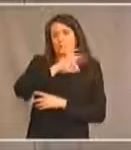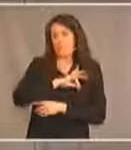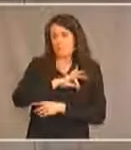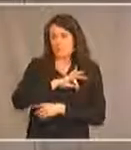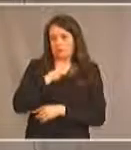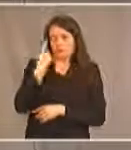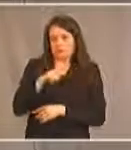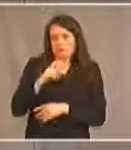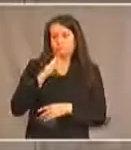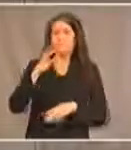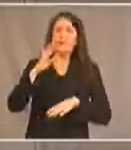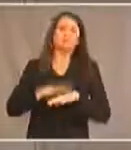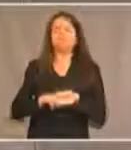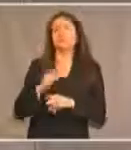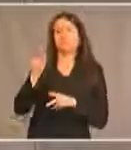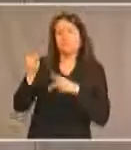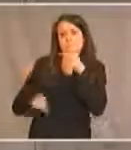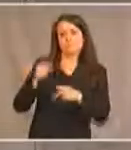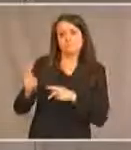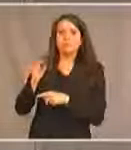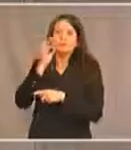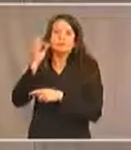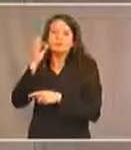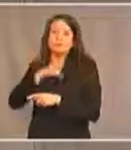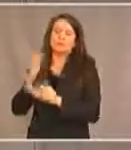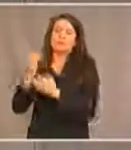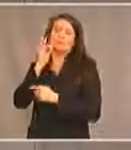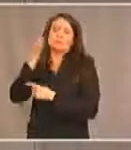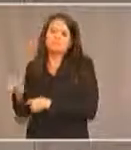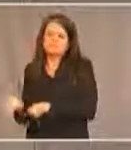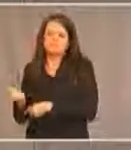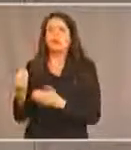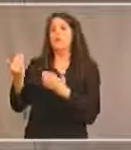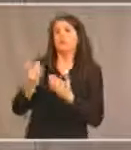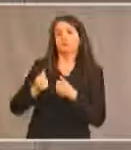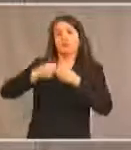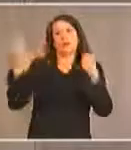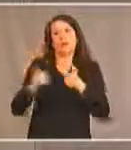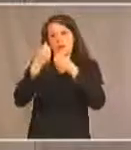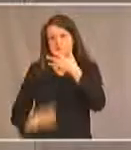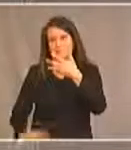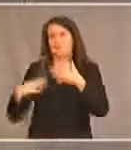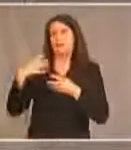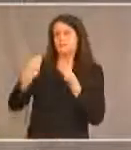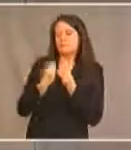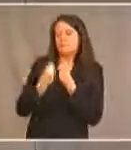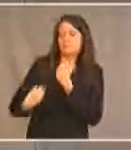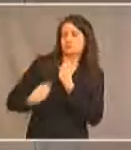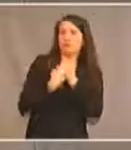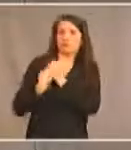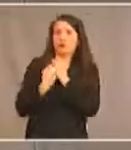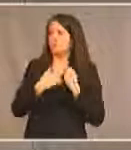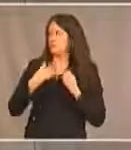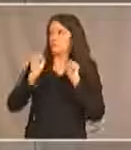traiter des personnes, des autochtones ayant des besoins spéciaux. Les besoins sont nombreux, mais avec le bon soutien, nous pourrons y